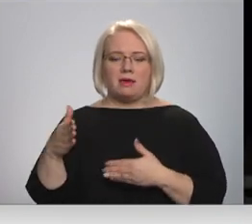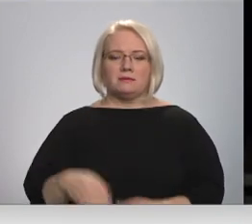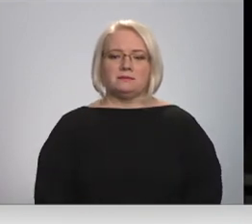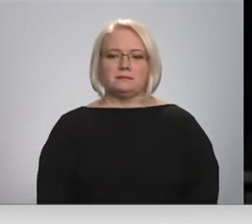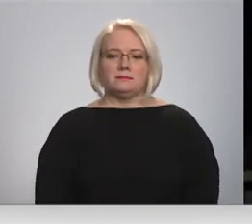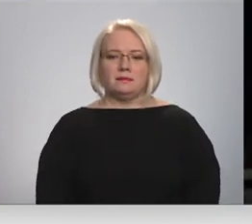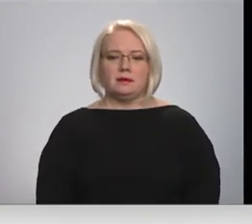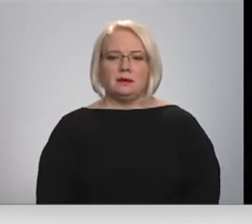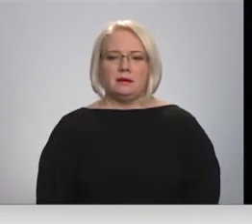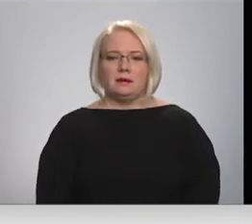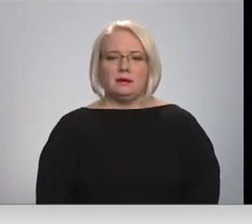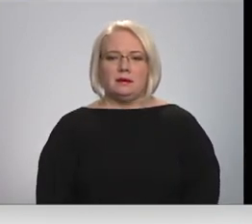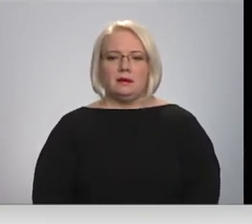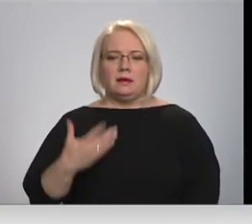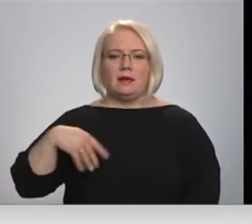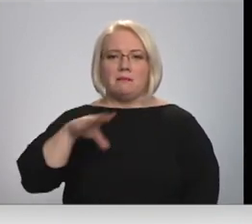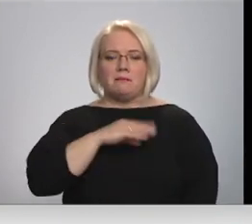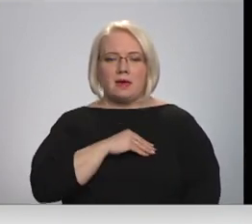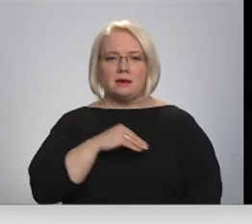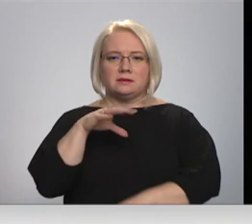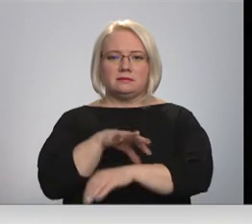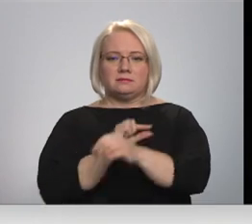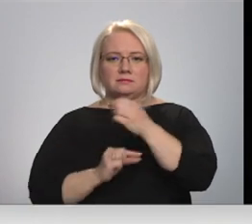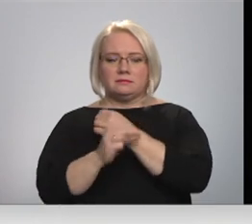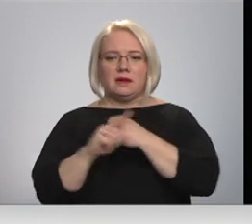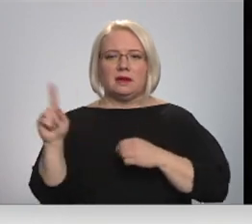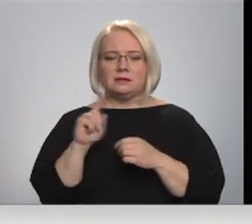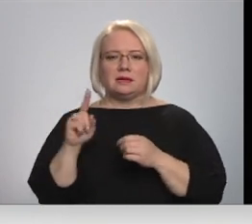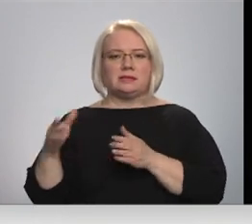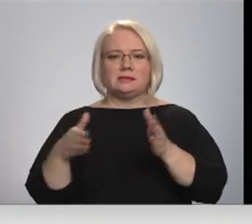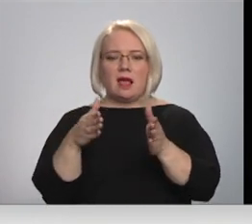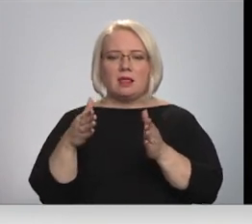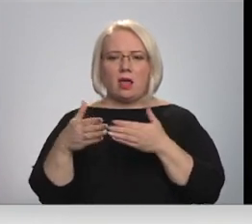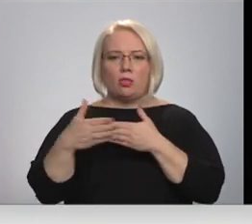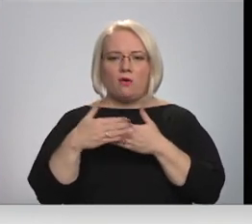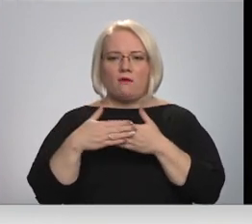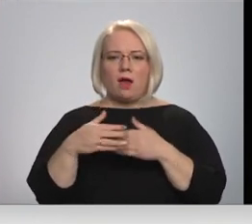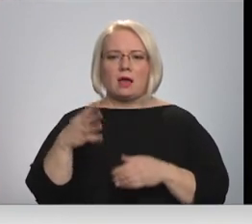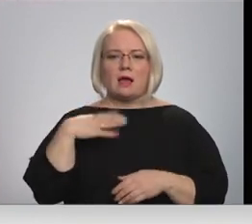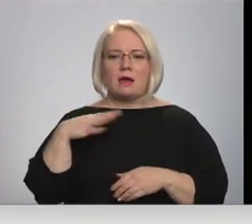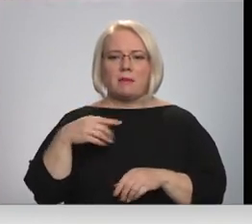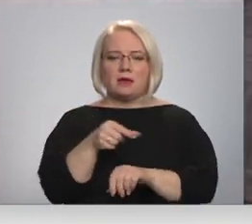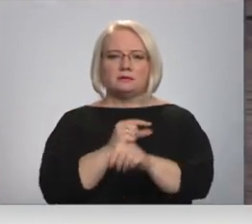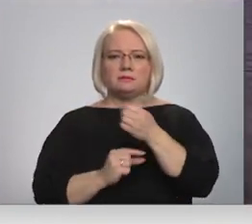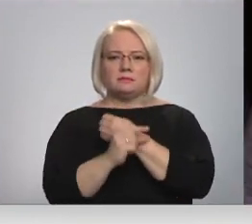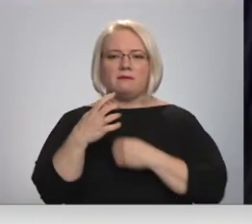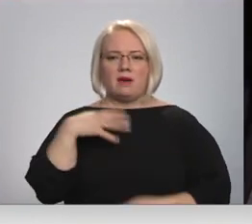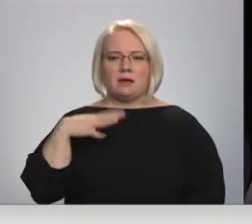Mēs liekam uz tās rociņas, kas ir tuvāk ceļa braucamajai daļai. Un kāpēc ir jāliek uz rociņas?